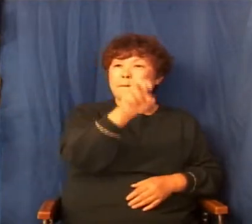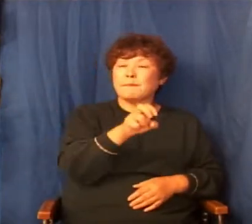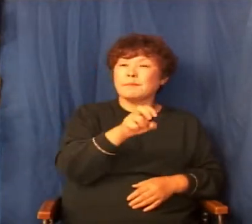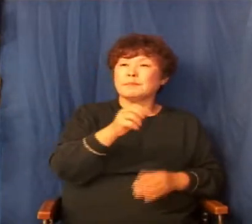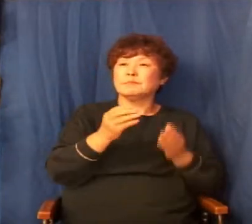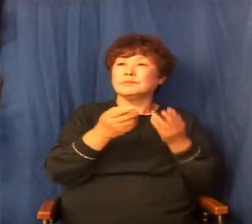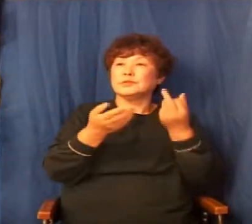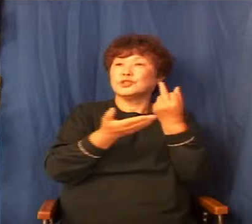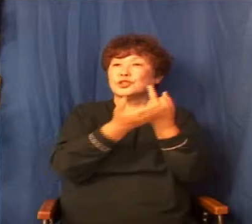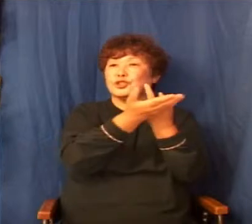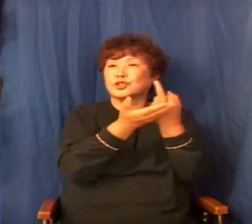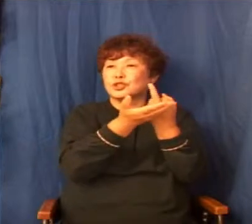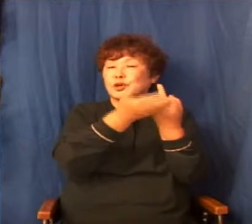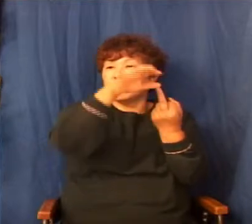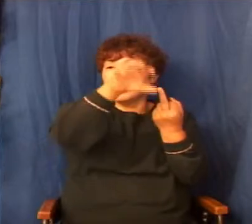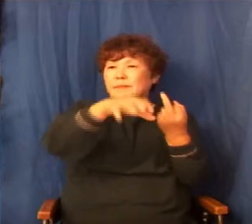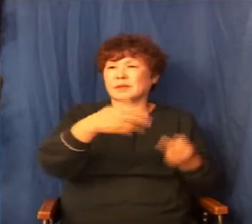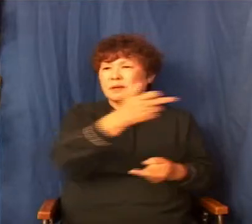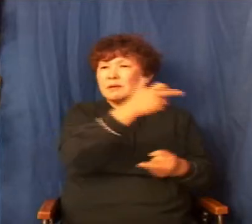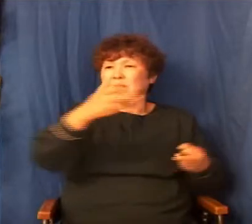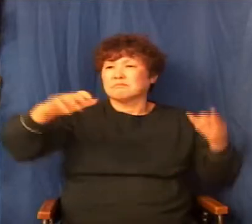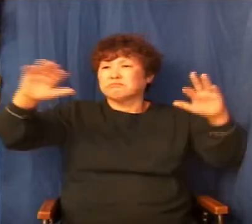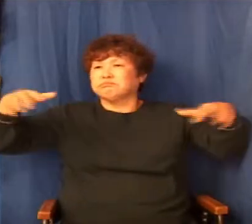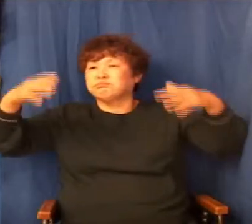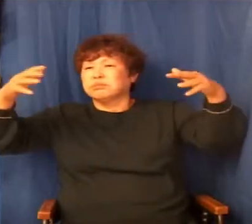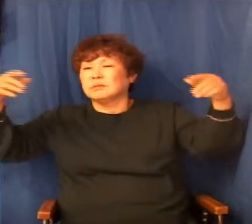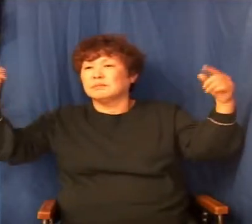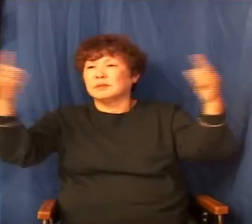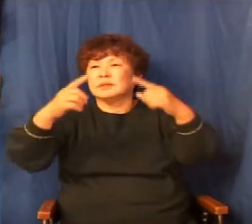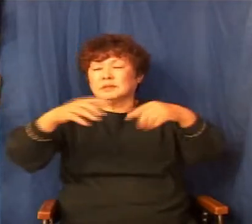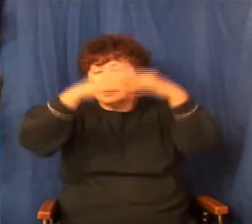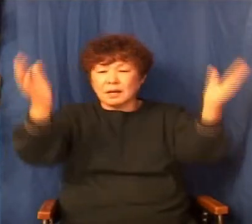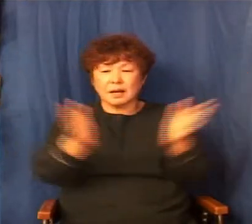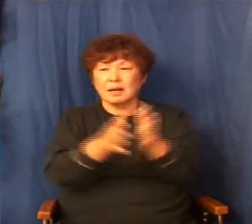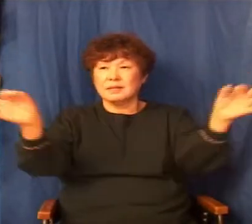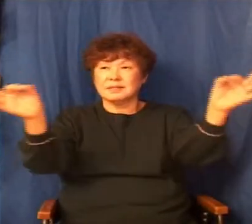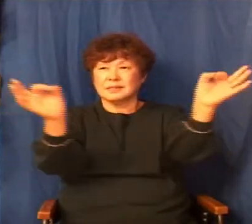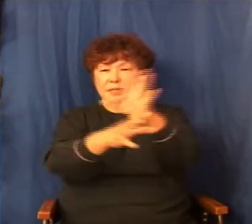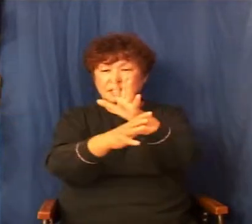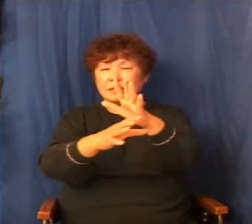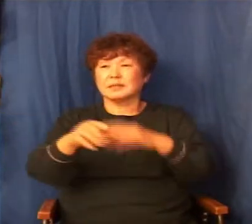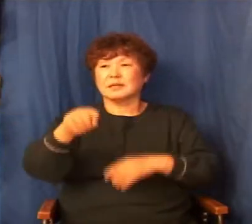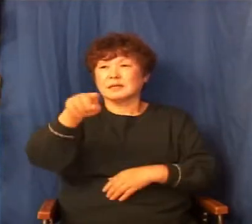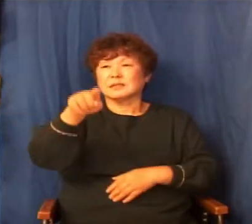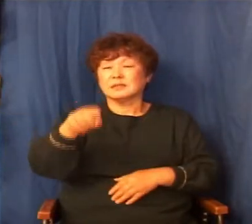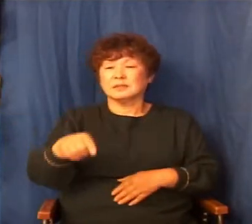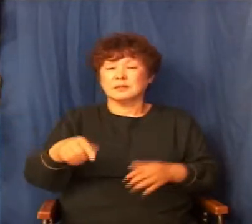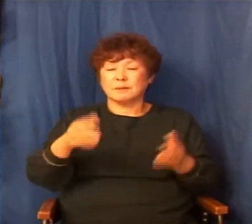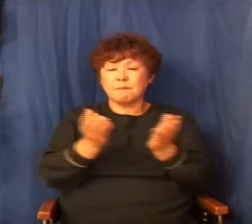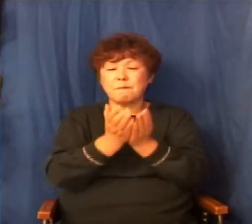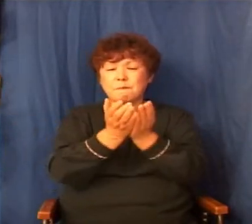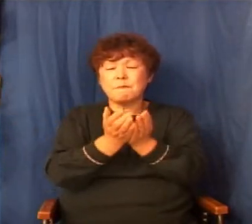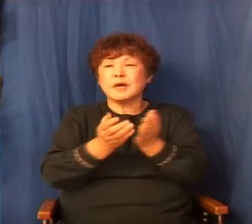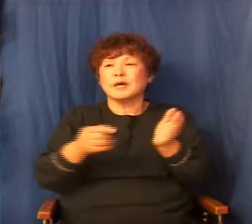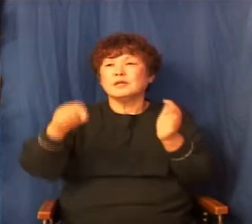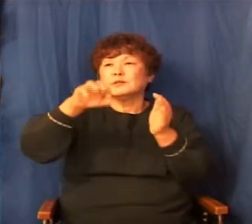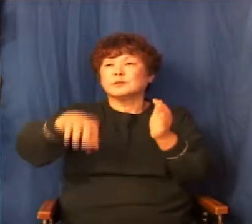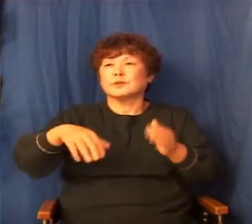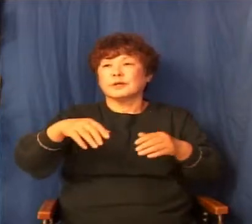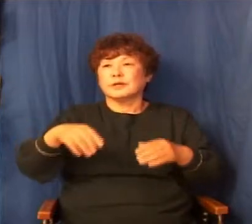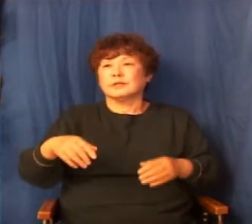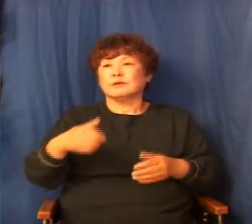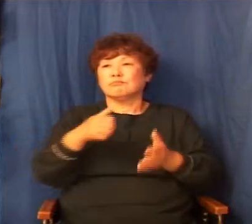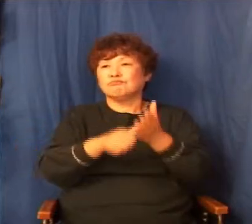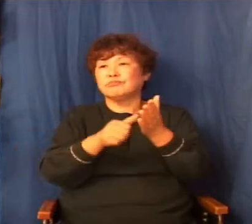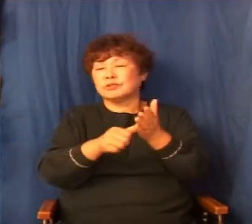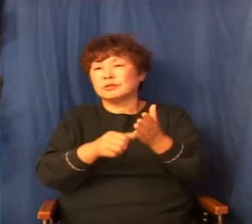섬 앞에서 이 광풍을 만나서 다 잃어버리게 됩니다 그 안에 실었던 모든 물건부터 다 버리기 시작해서